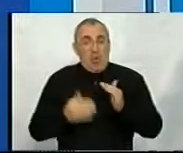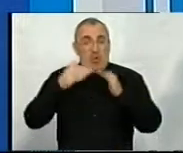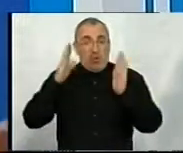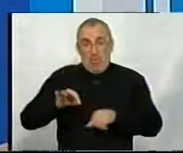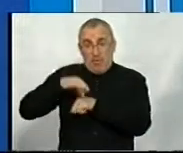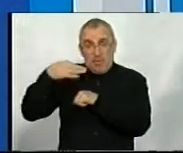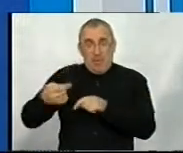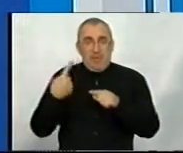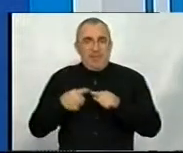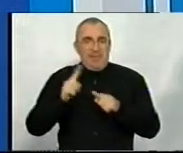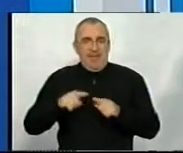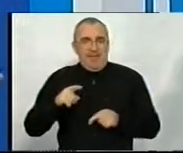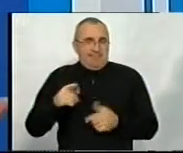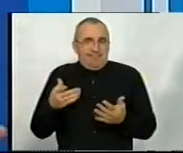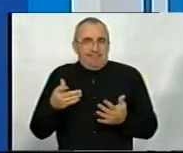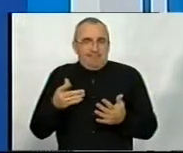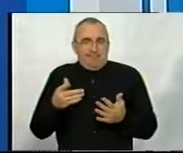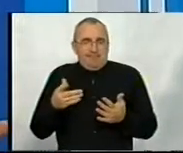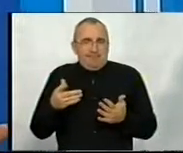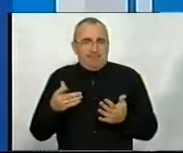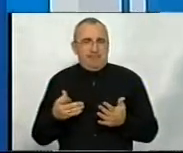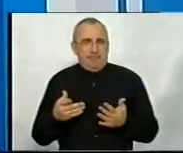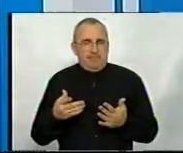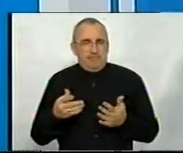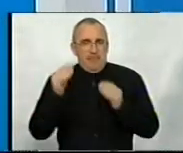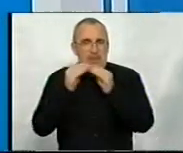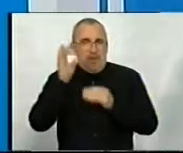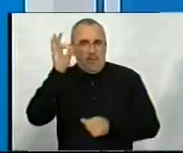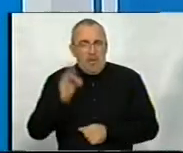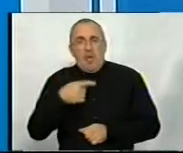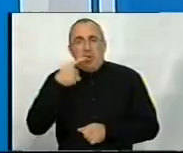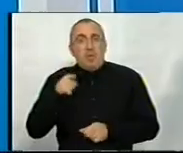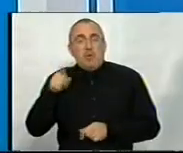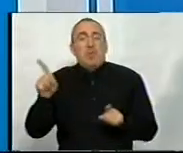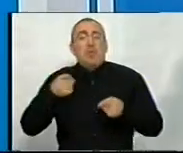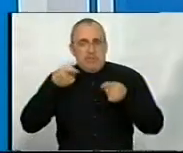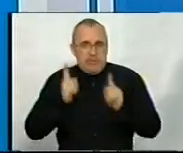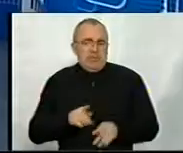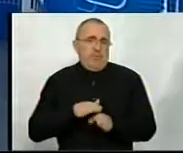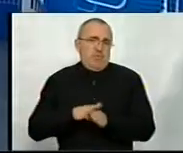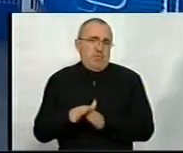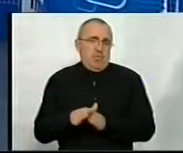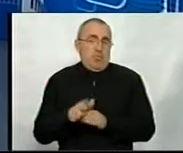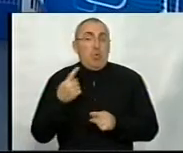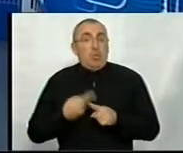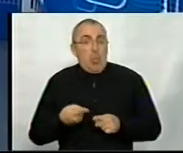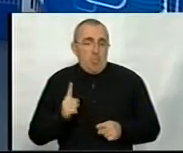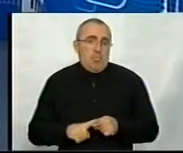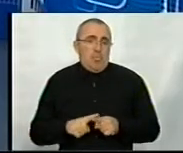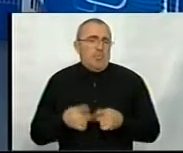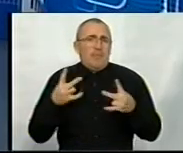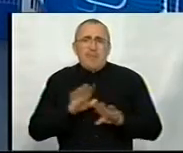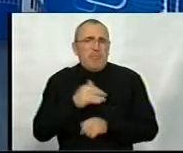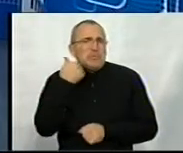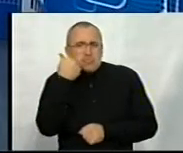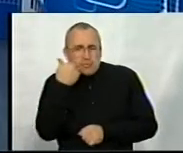насилля – це латентне. Лише, мабуть, 10% кажуть про те, що дійсно відбулося. Тому не потрібно